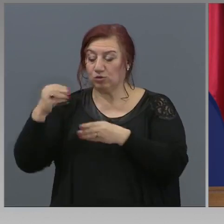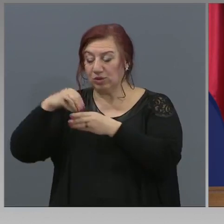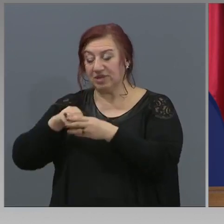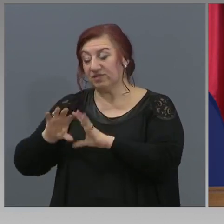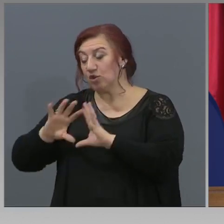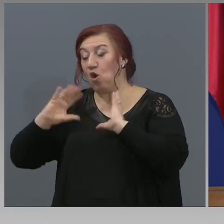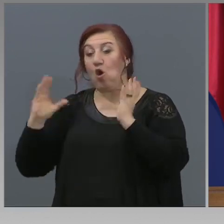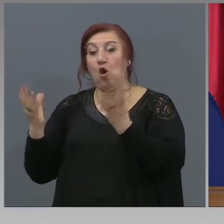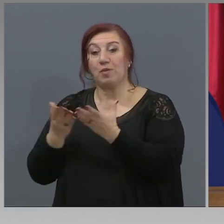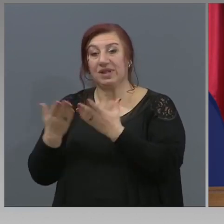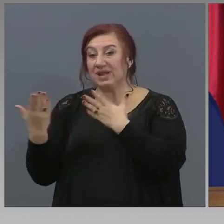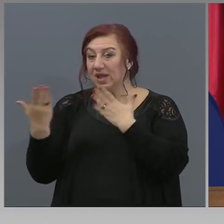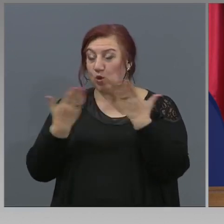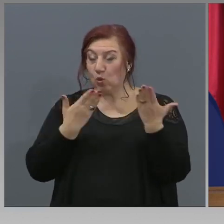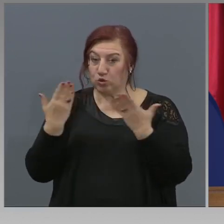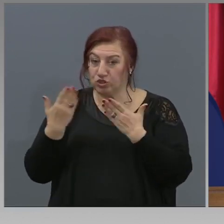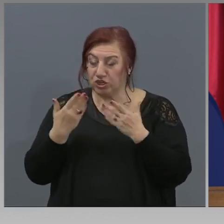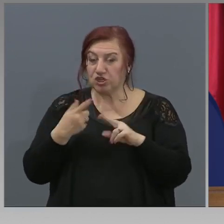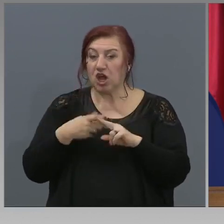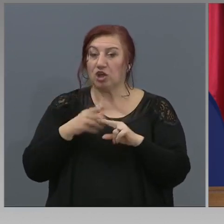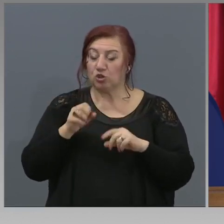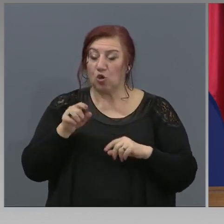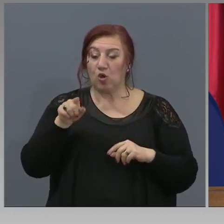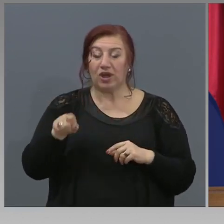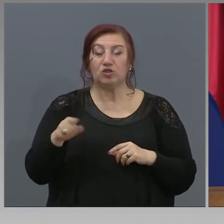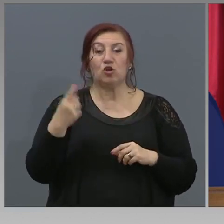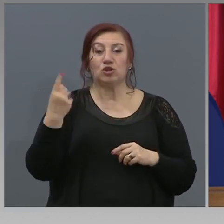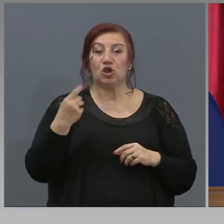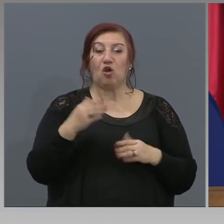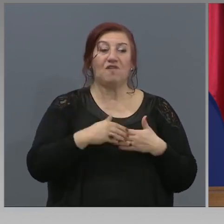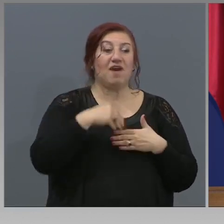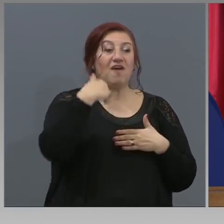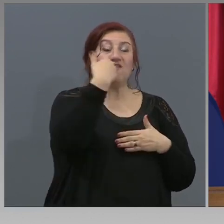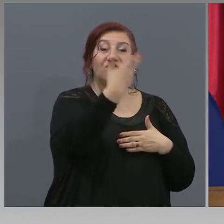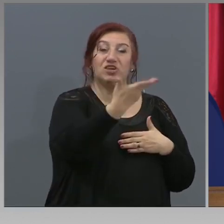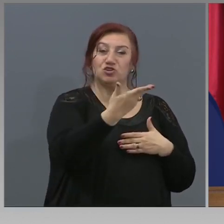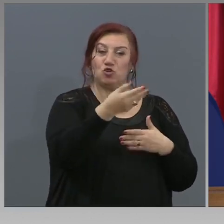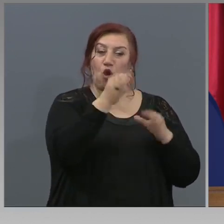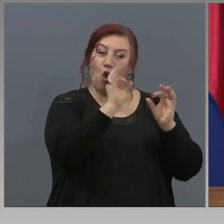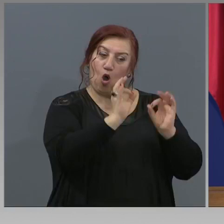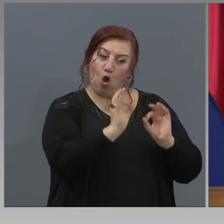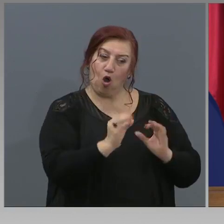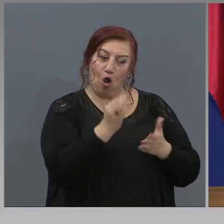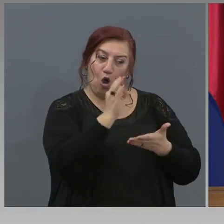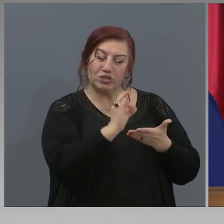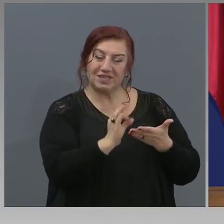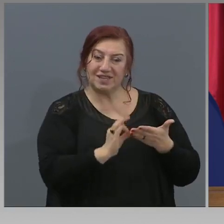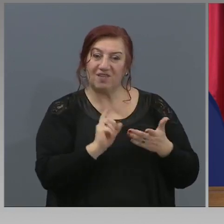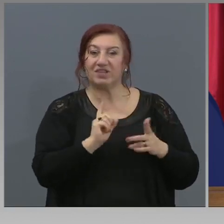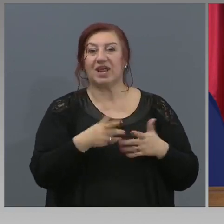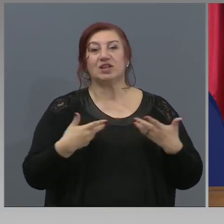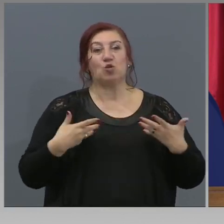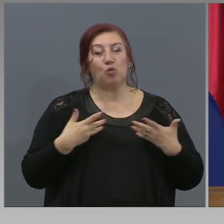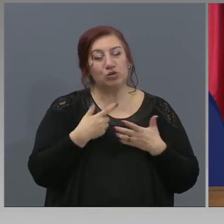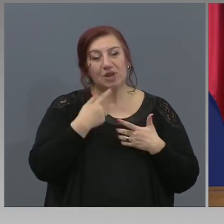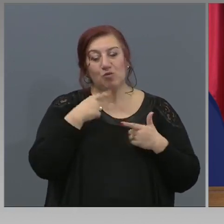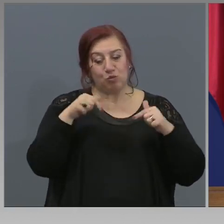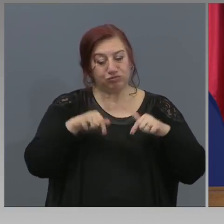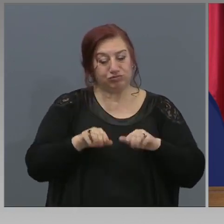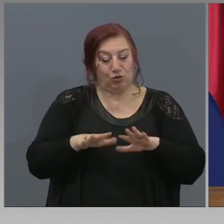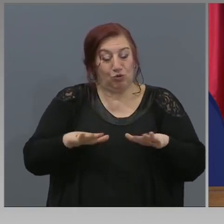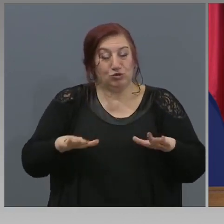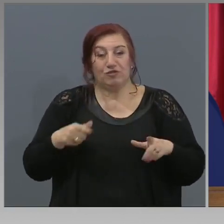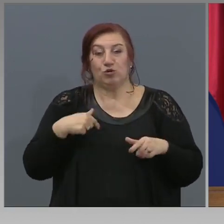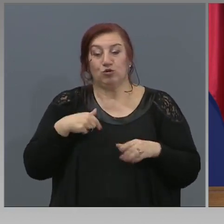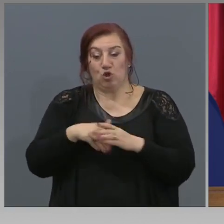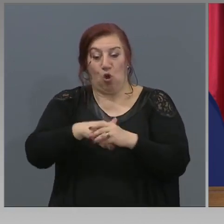училища. Но тъй е едно такова външно оценяване е още по-ниобходимо в условията, при които